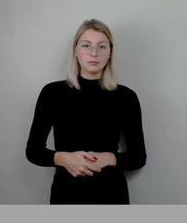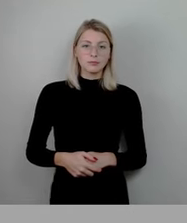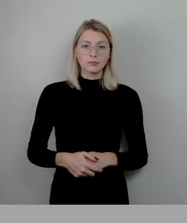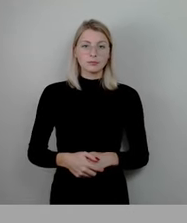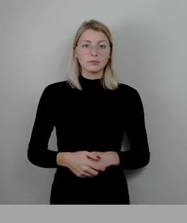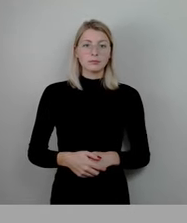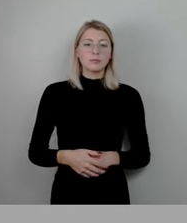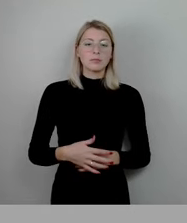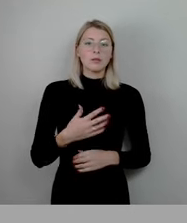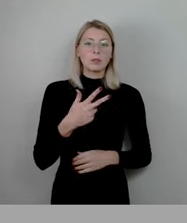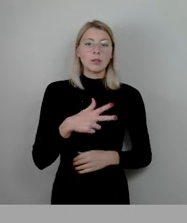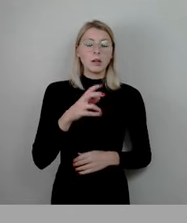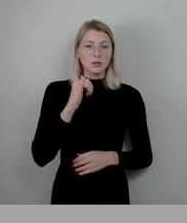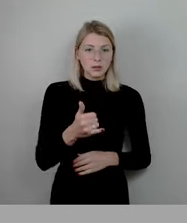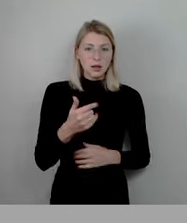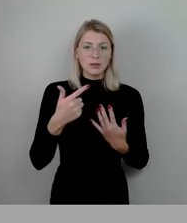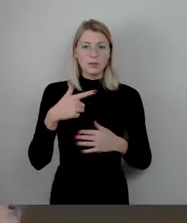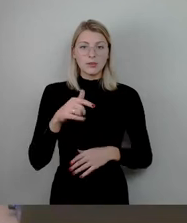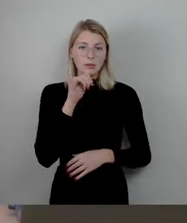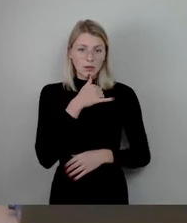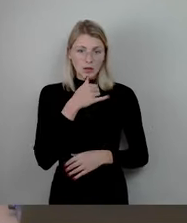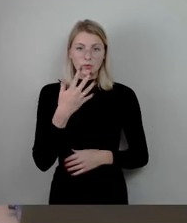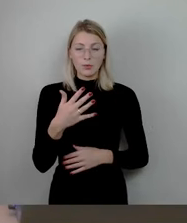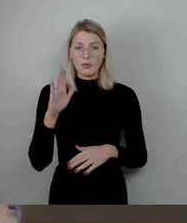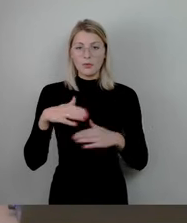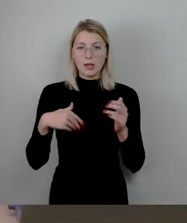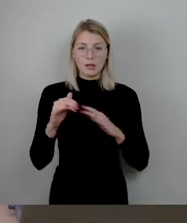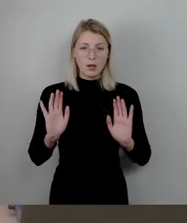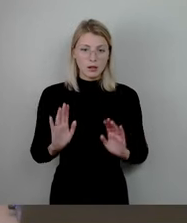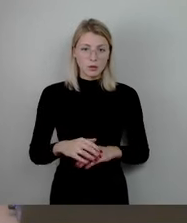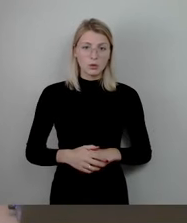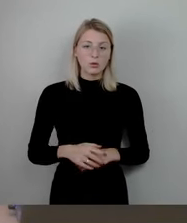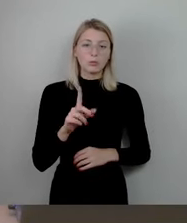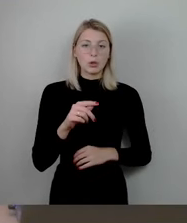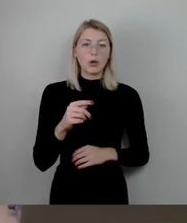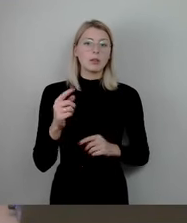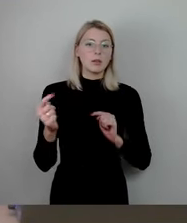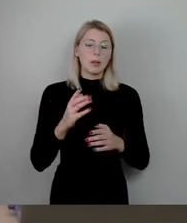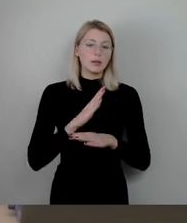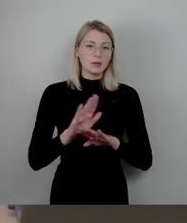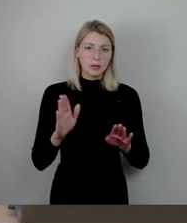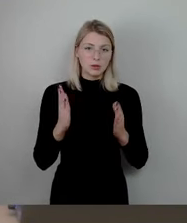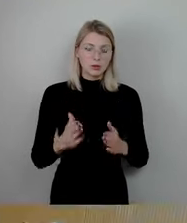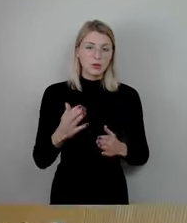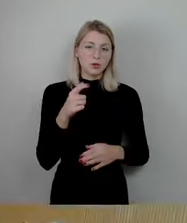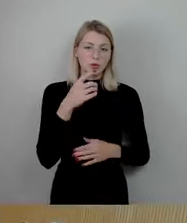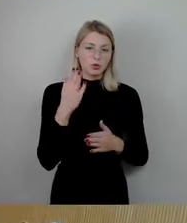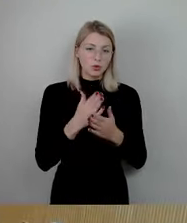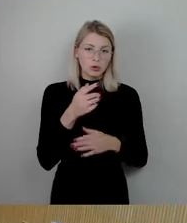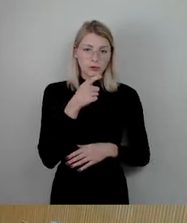35 Ja stimmen, 27 Nein stimmen, 5 Enthaltungen. Damit ist die Debatte beendet. Das Schlusswort noch und dann kommen wir zur Abstimmung.